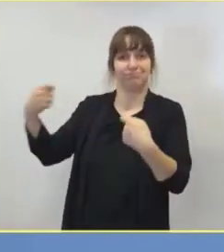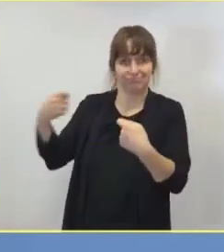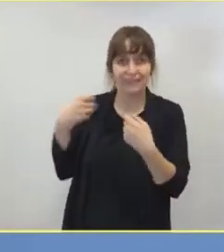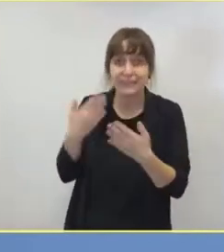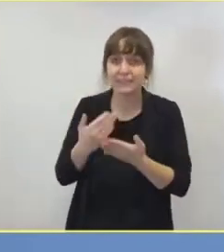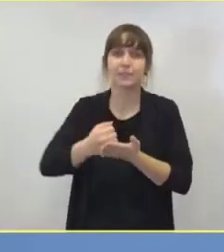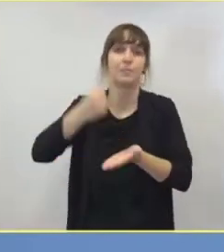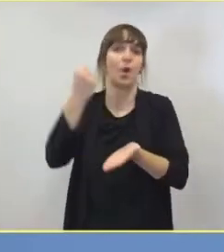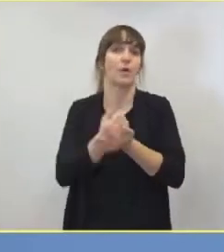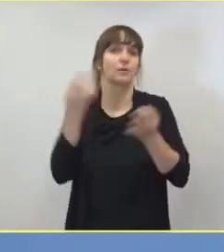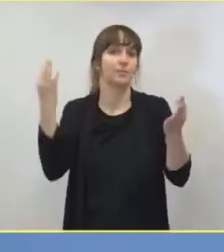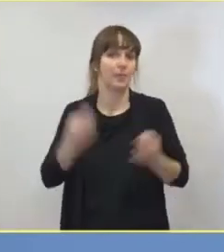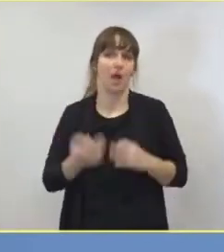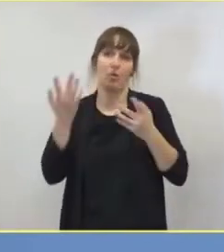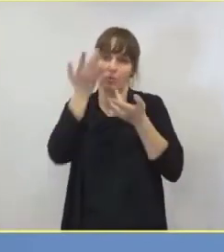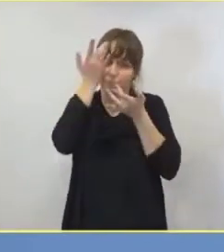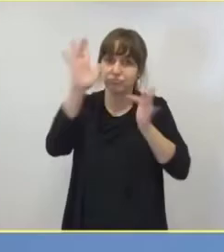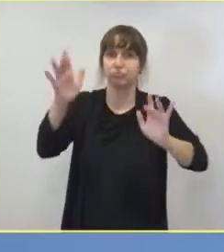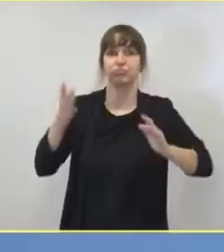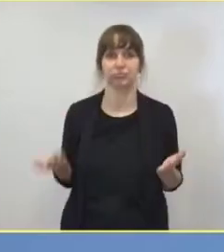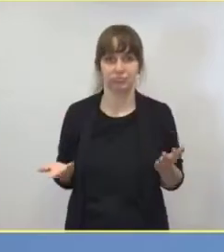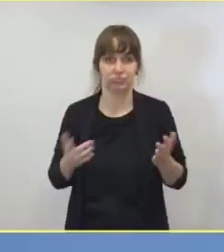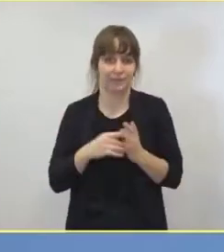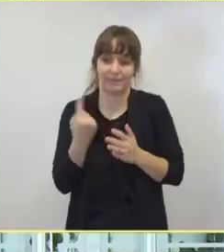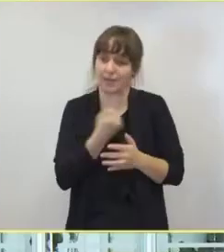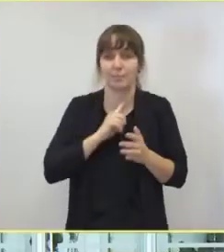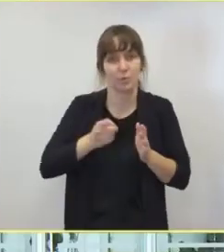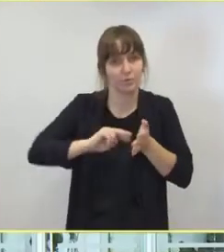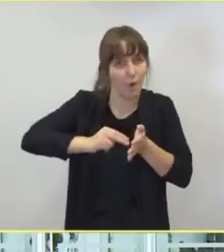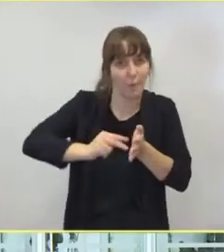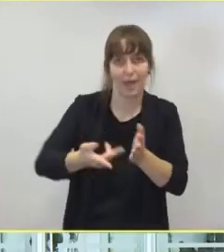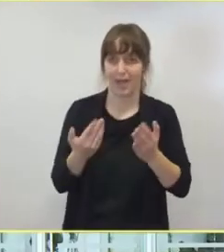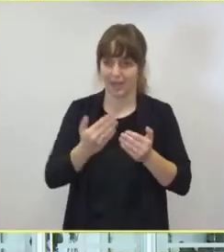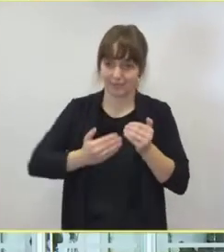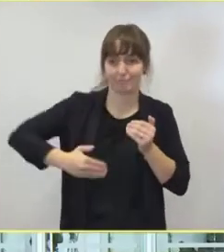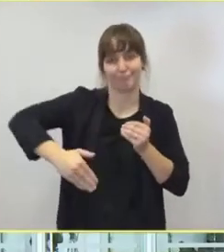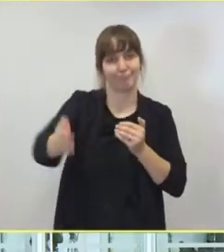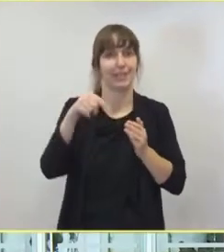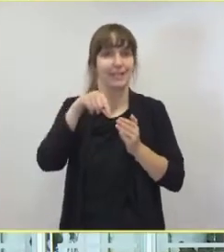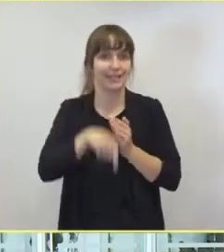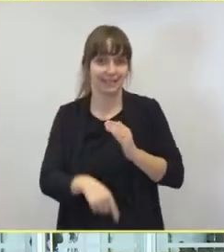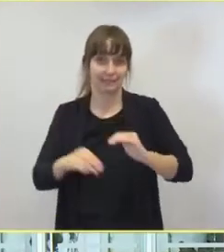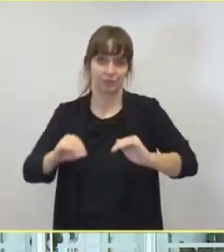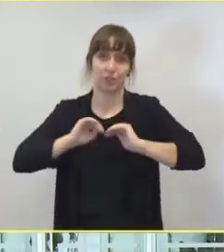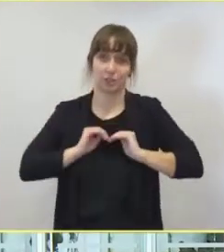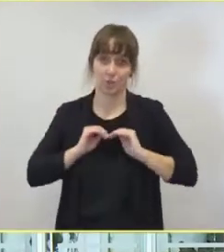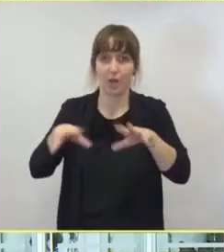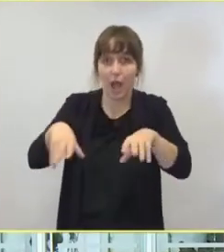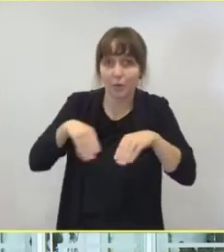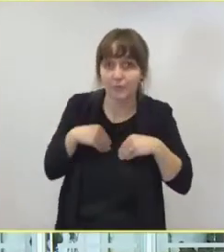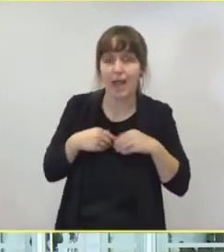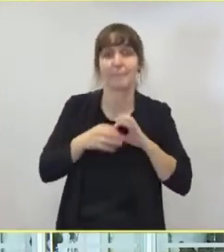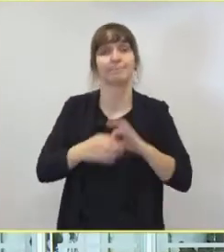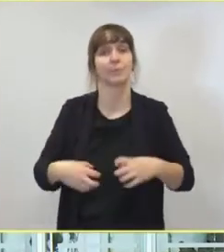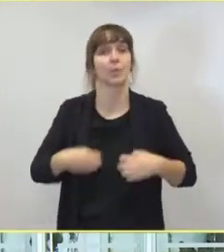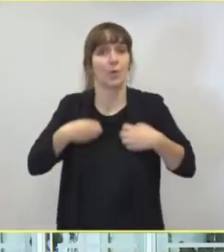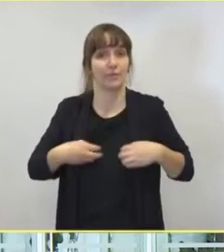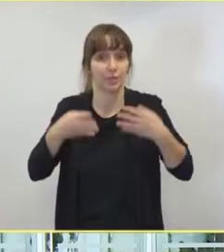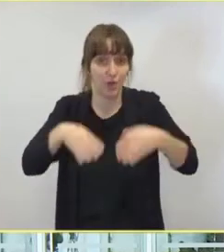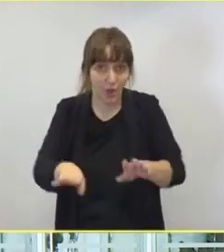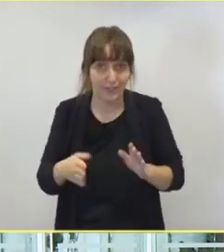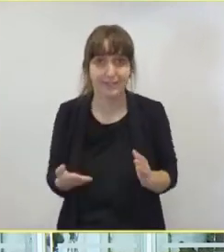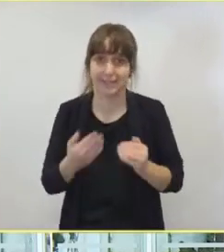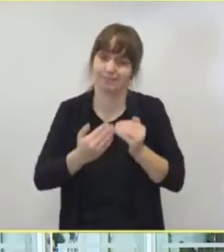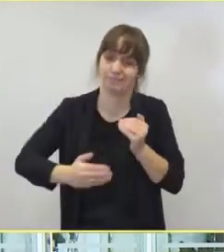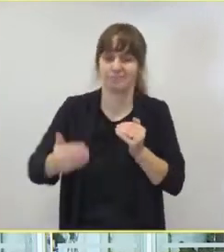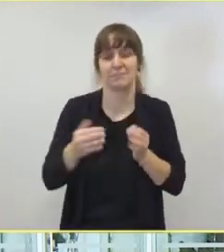Behörde, weil wir müssen einfach jetzt darauf vorbereitet sein, dass die Zahl der intensivstationären Aufnahmen Covid-19 in den nächsten